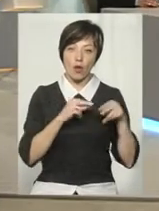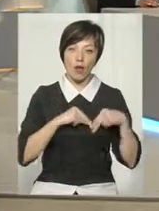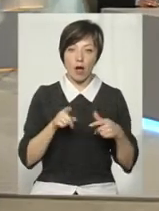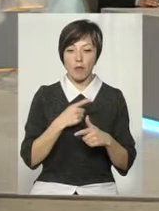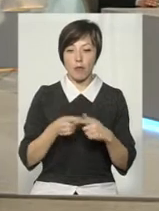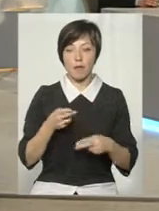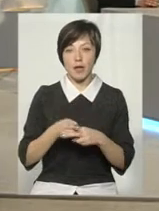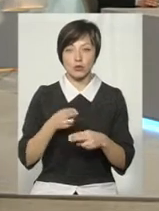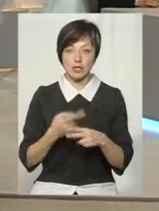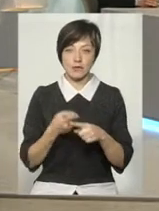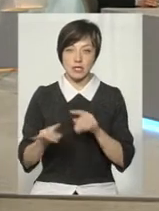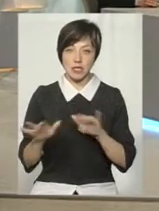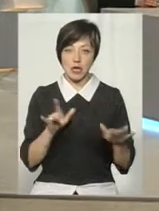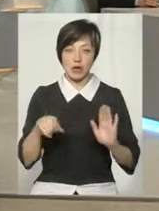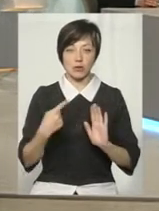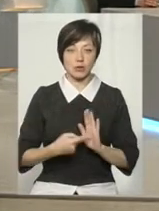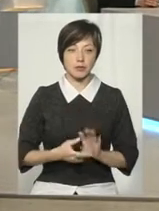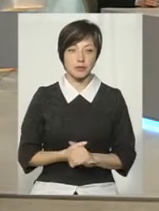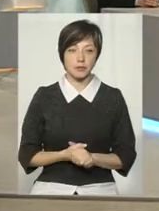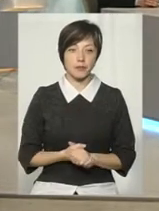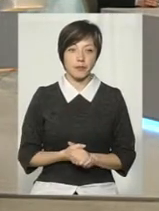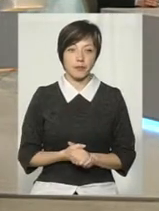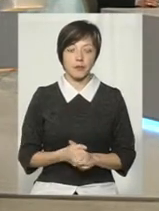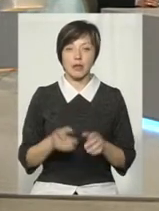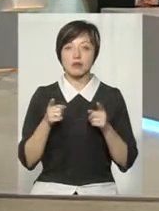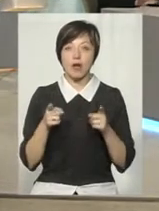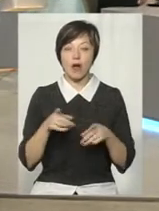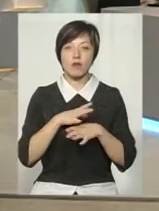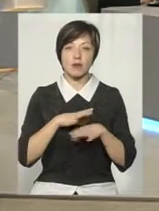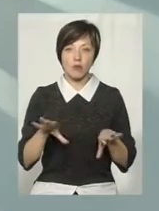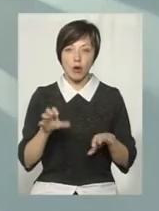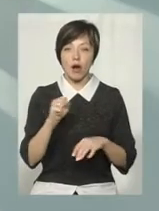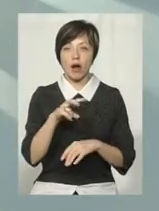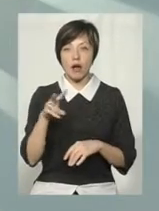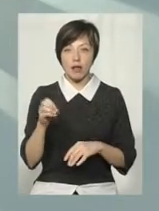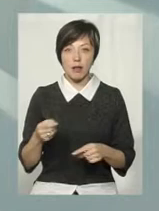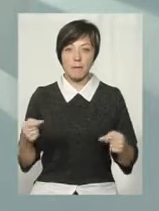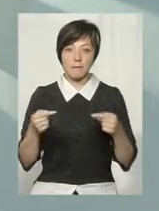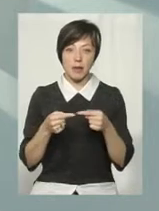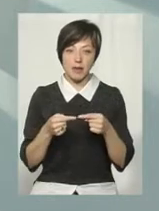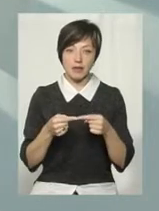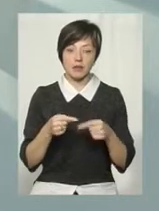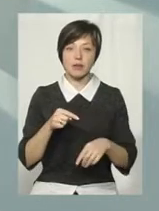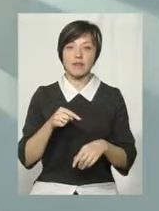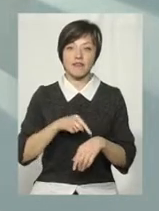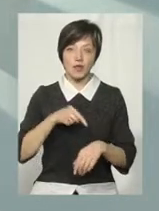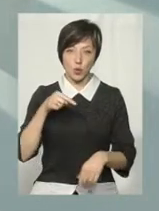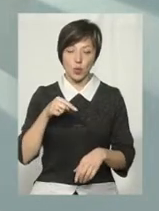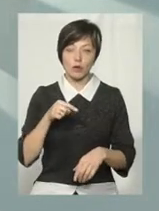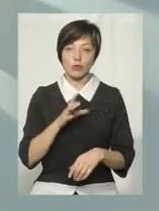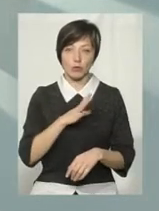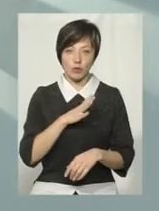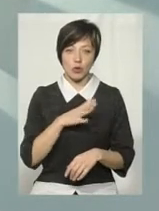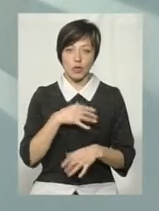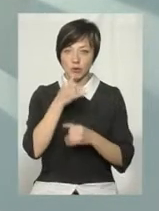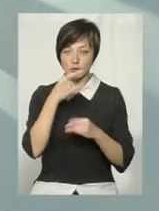перешкоджання у цій діяльності? Залякувань не було, але певні відгуки були. Я не